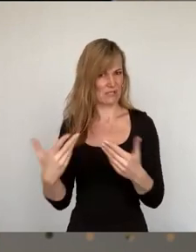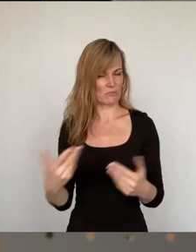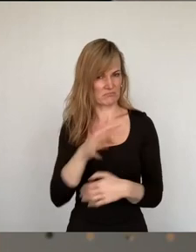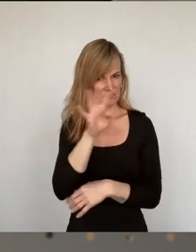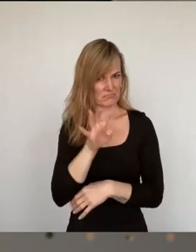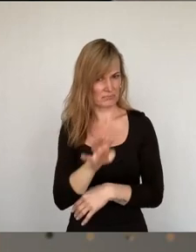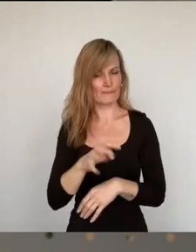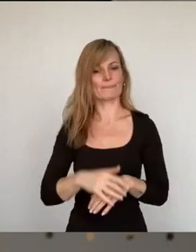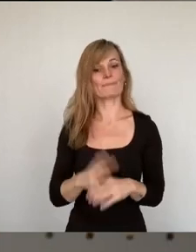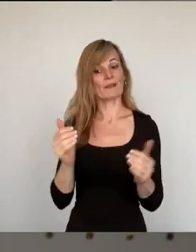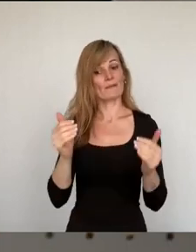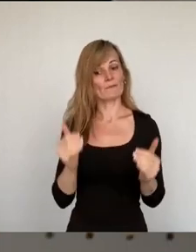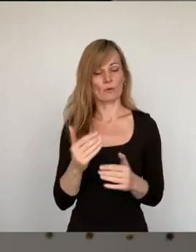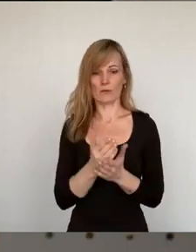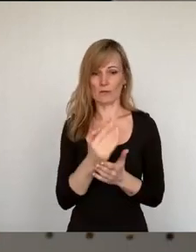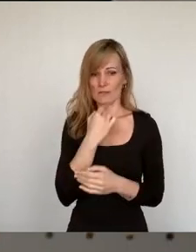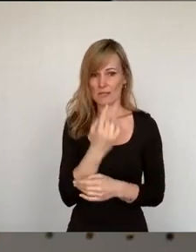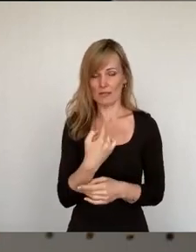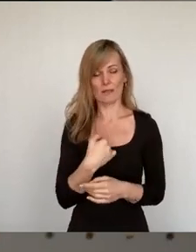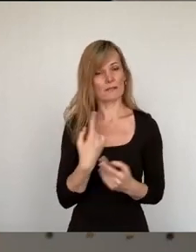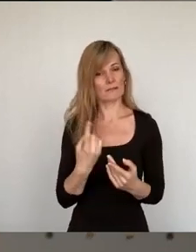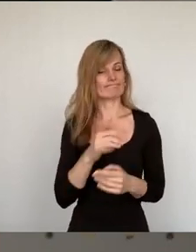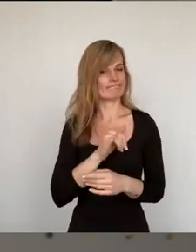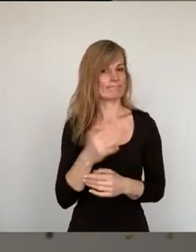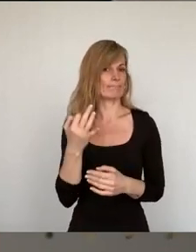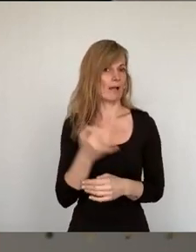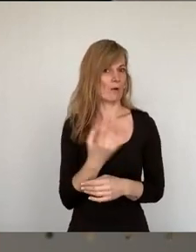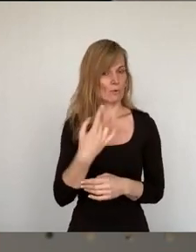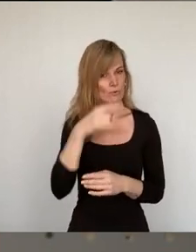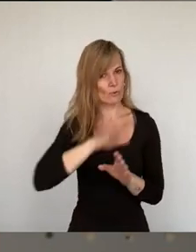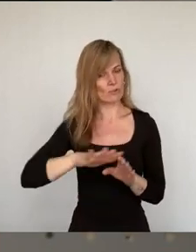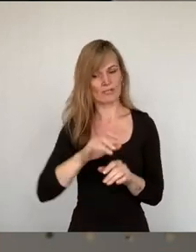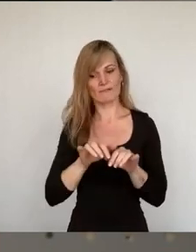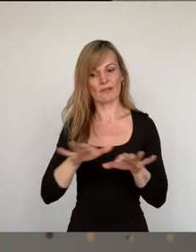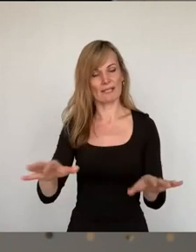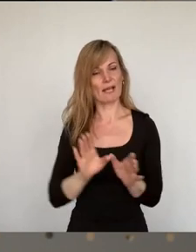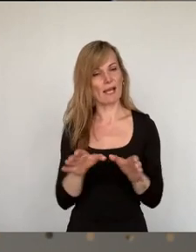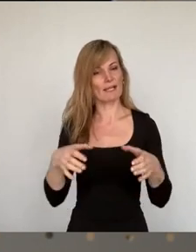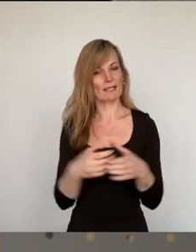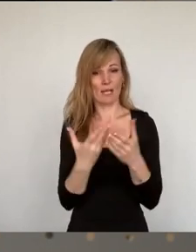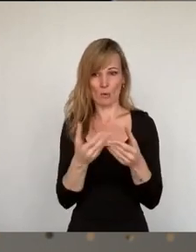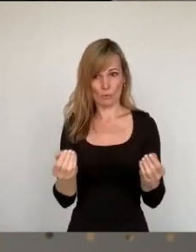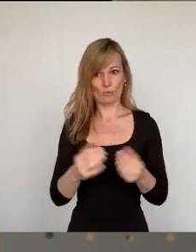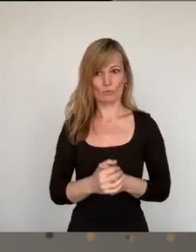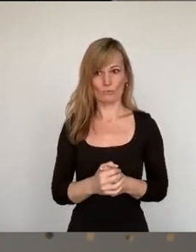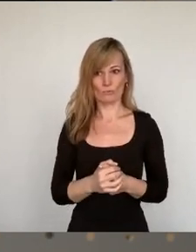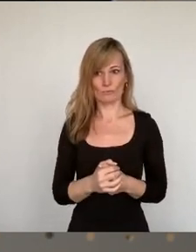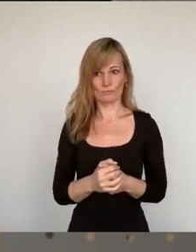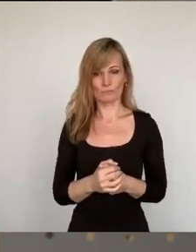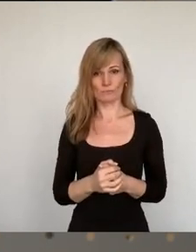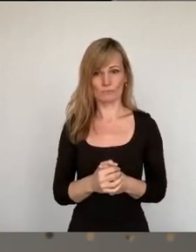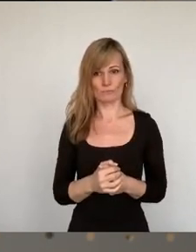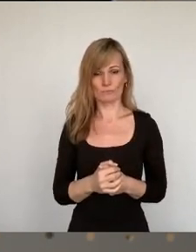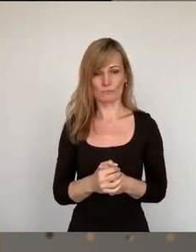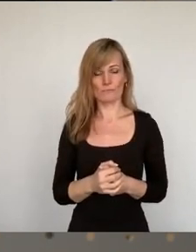gleich vorweg, wir brauchen in jedem Fall eine deutschlandweite einheitliche Lösung. Ein Flickenteppich mit vielen